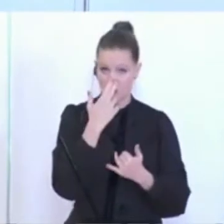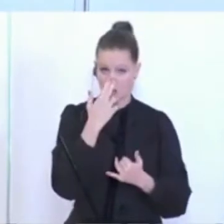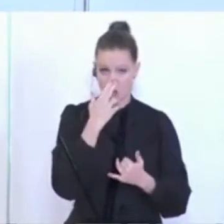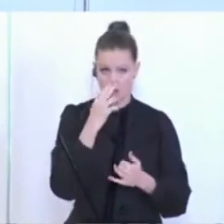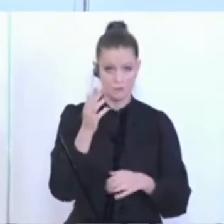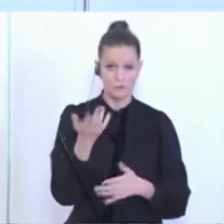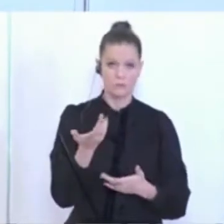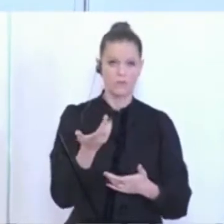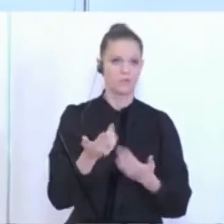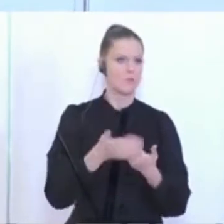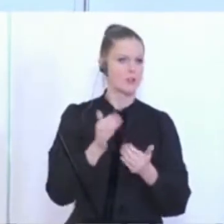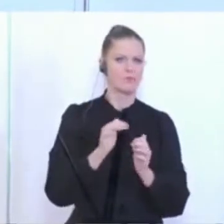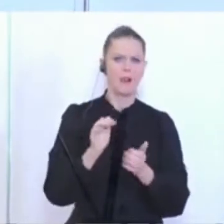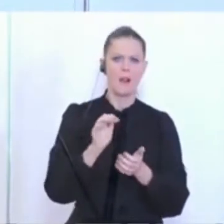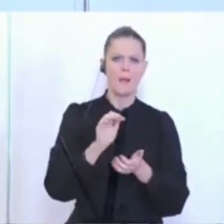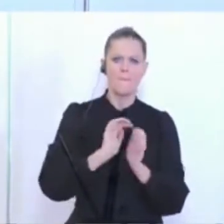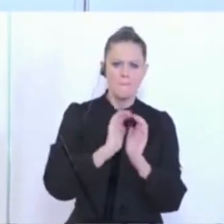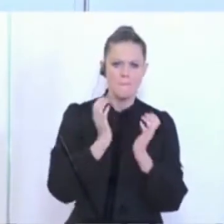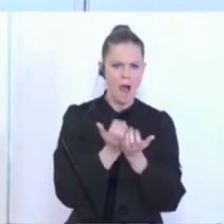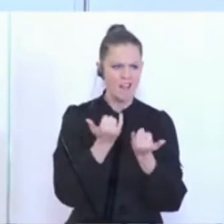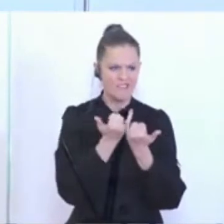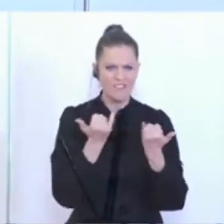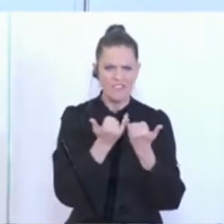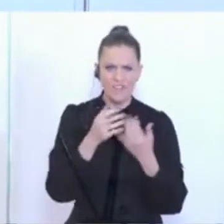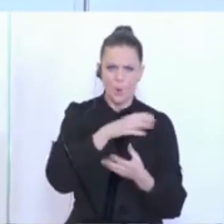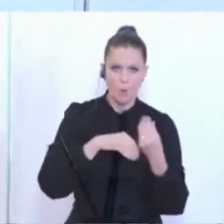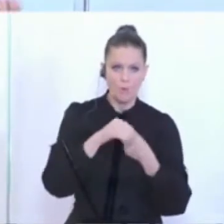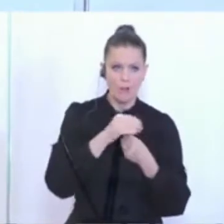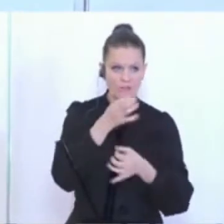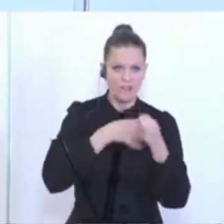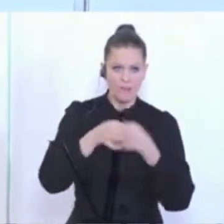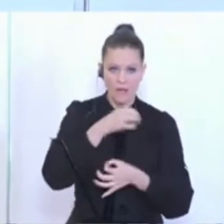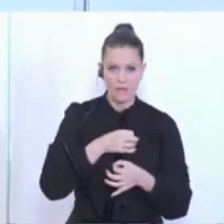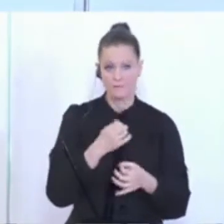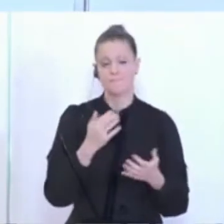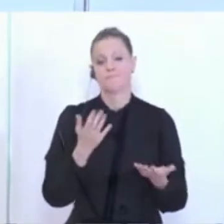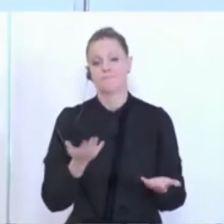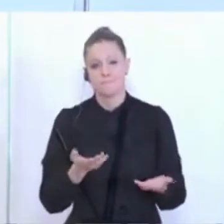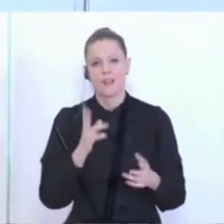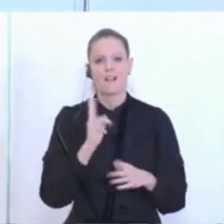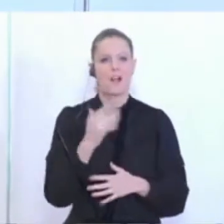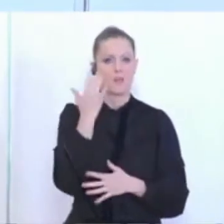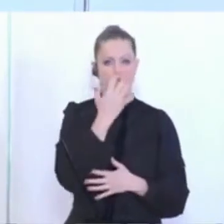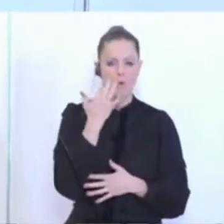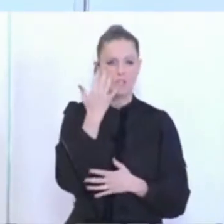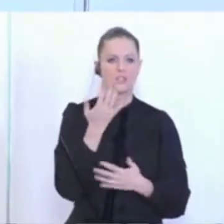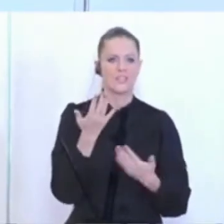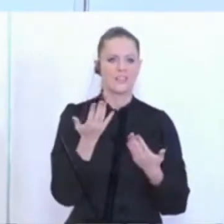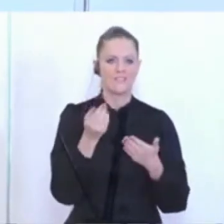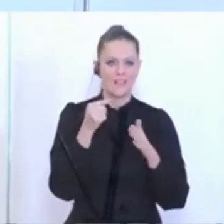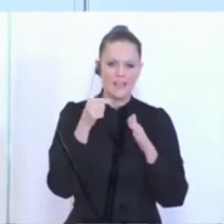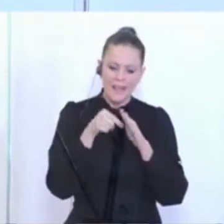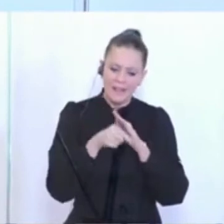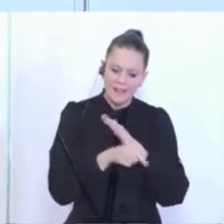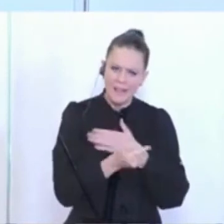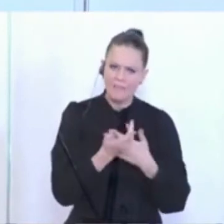Wie ist das mit dem Handling? Im wahrsten Sinn des Wortes. Ja, da könnte man sich vorstellen, wenn man so in die Tiefe